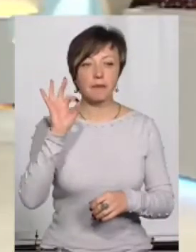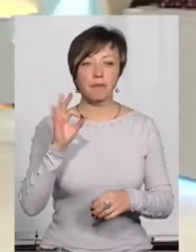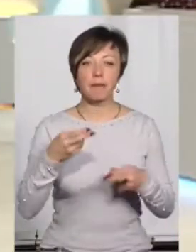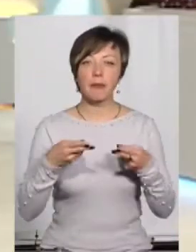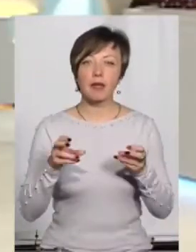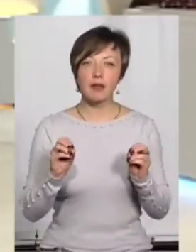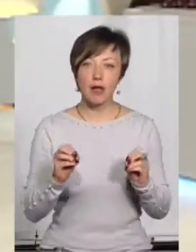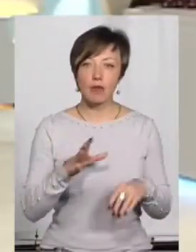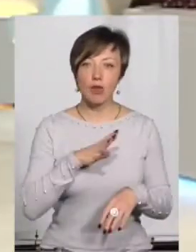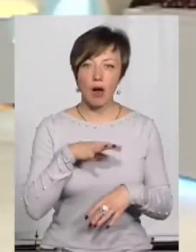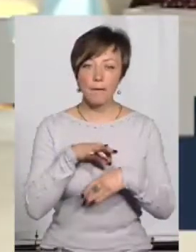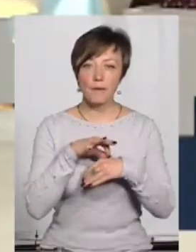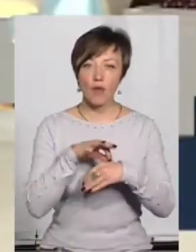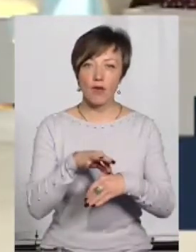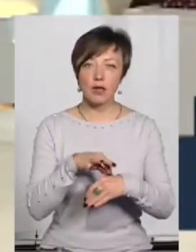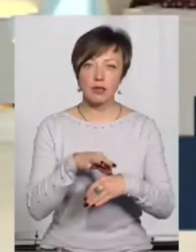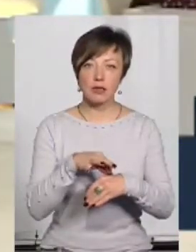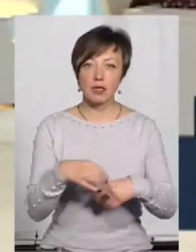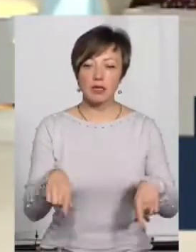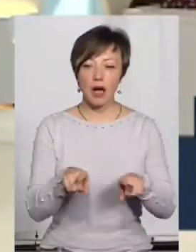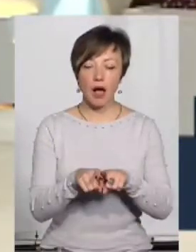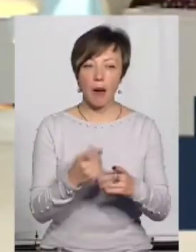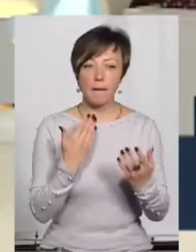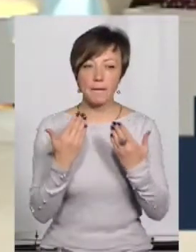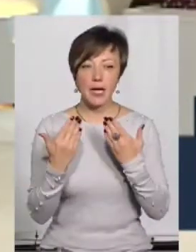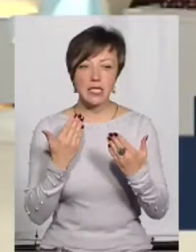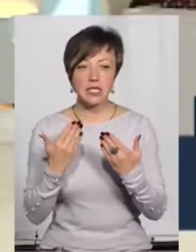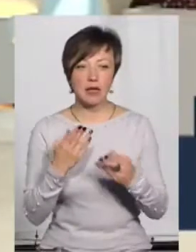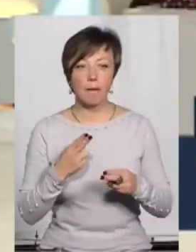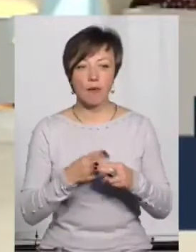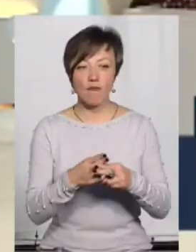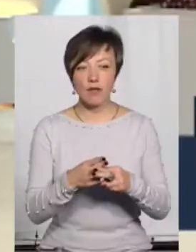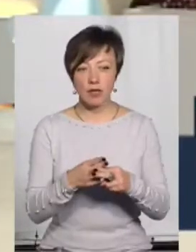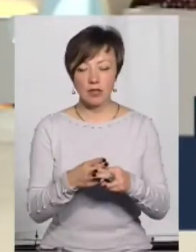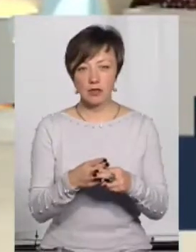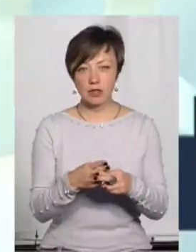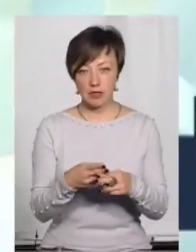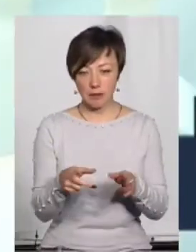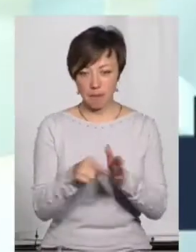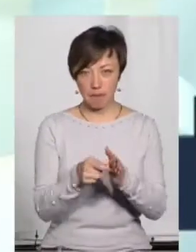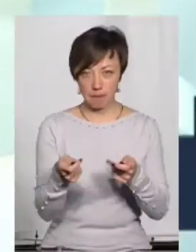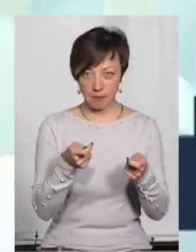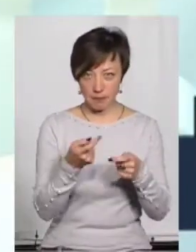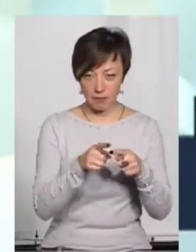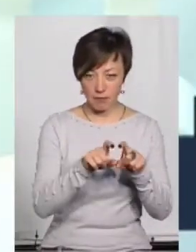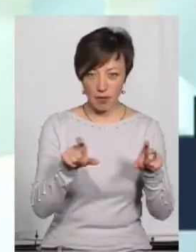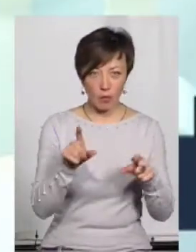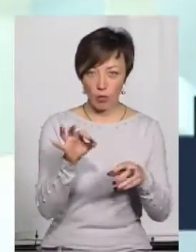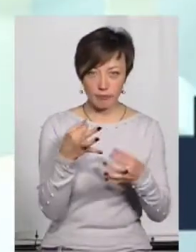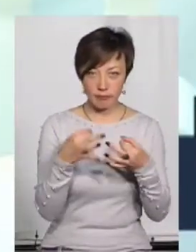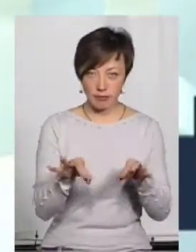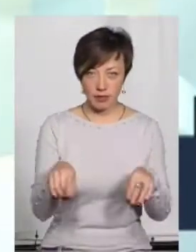де була проведена така бесіда профілактична з керівниками цих закладів стосовно